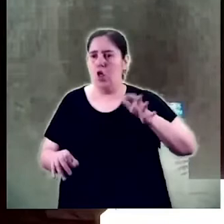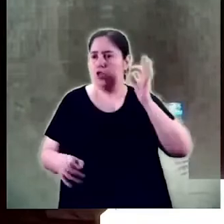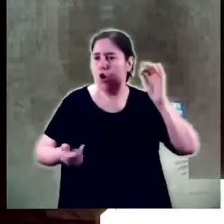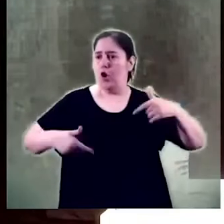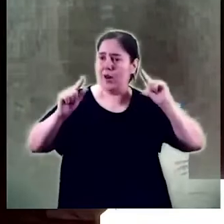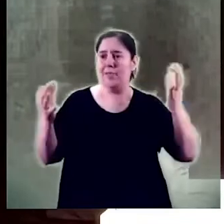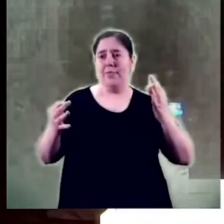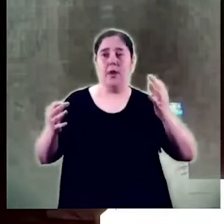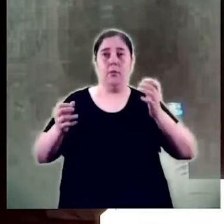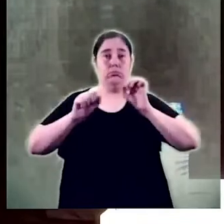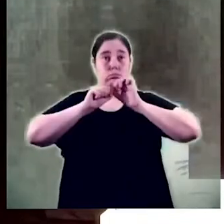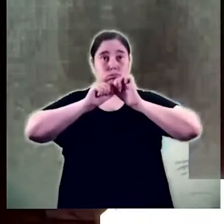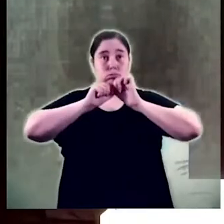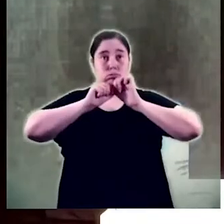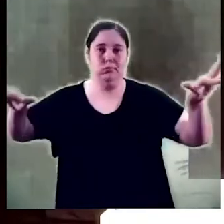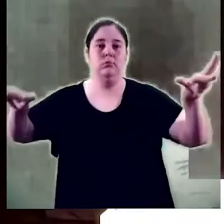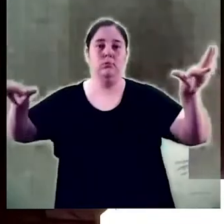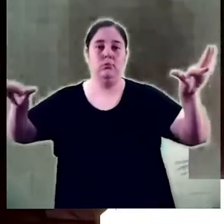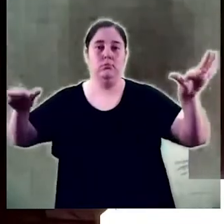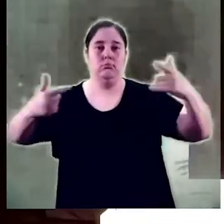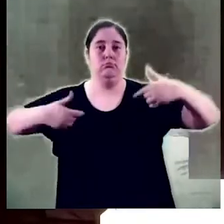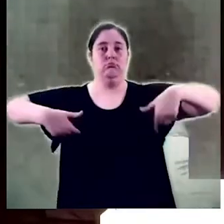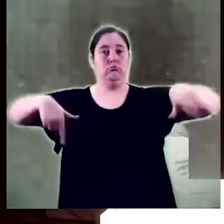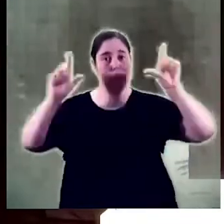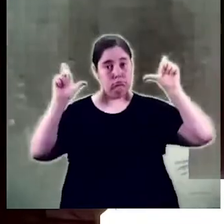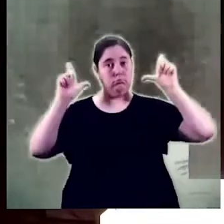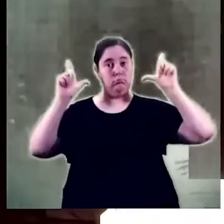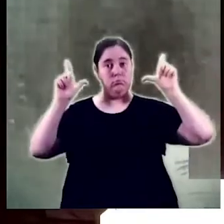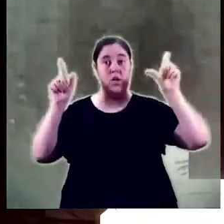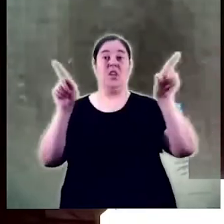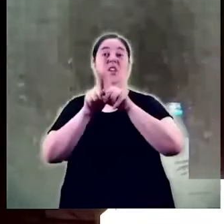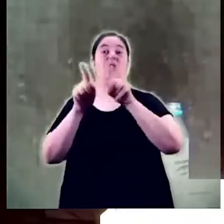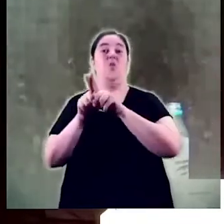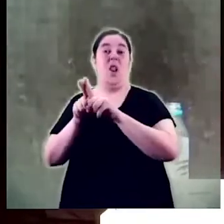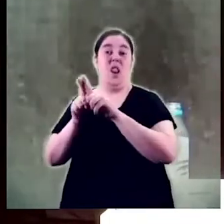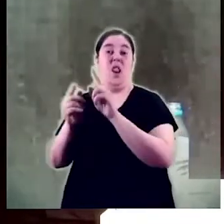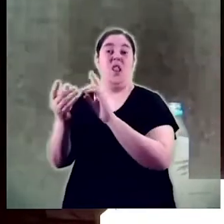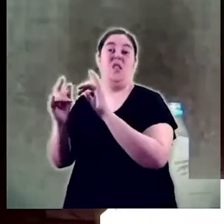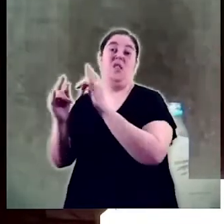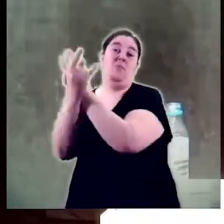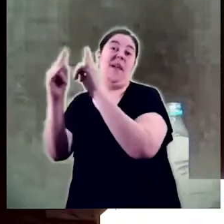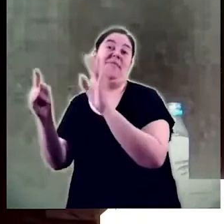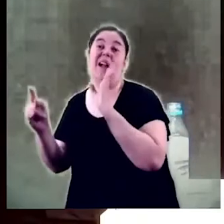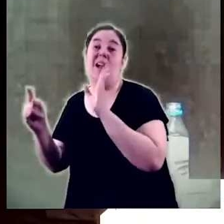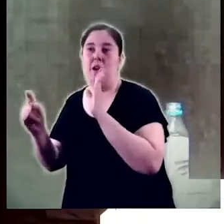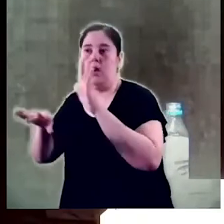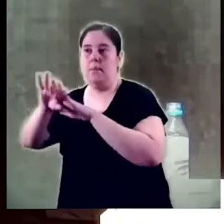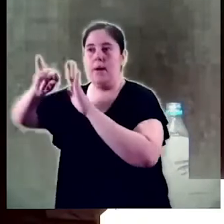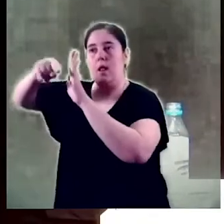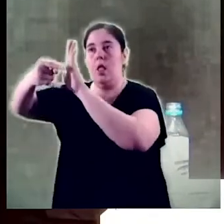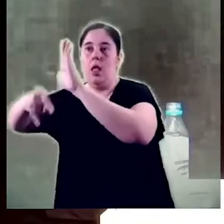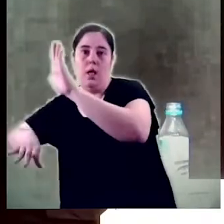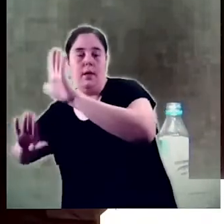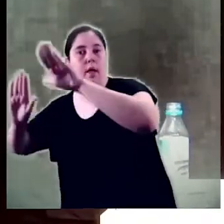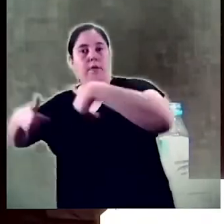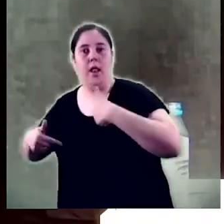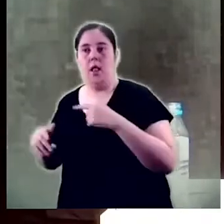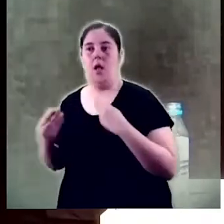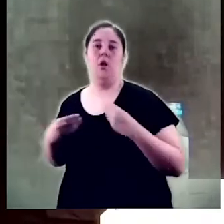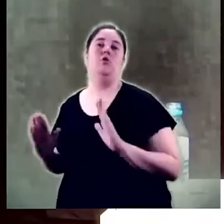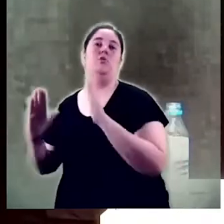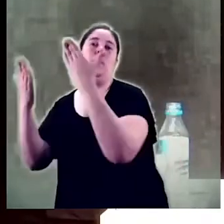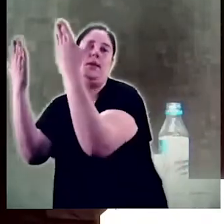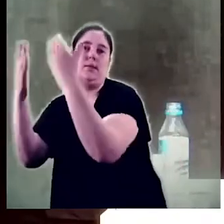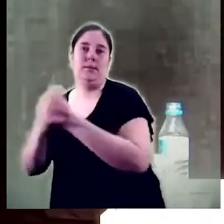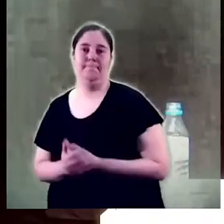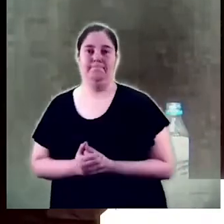que ho han hagut de fer elles mateixes com fa en aquest text l'escriptora d'Ivars com el cactus com tu i per això per